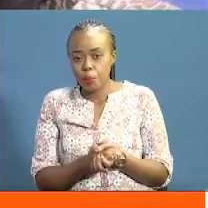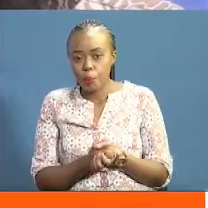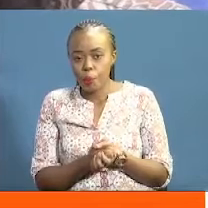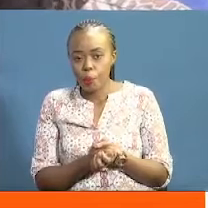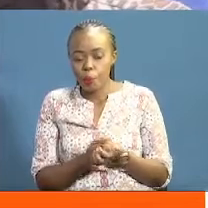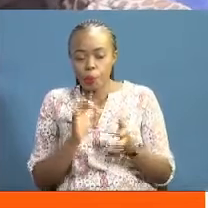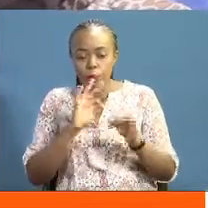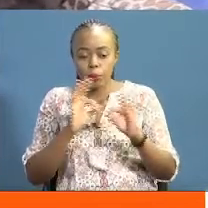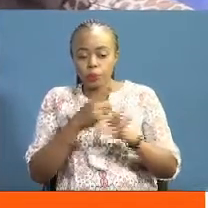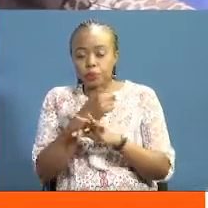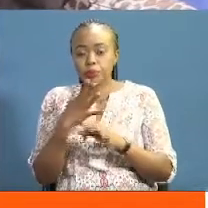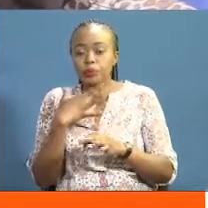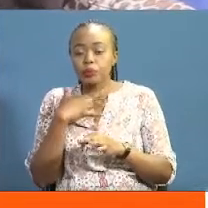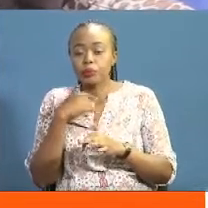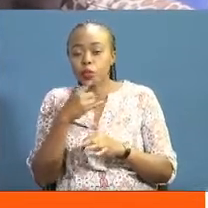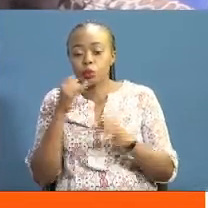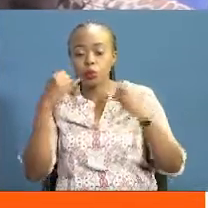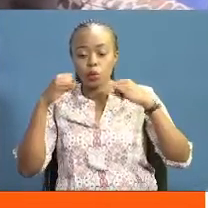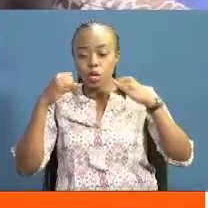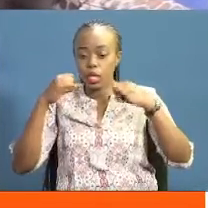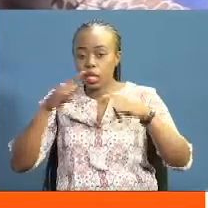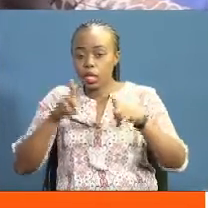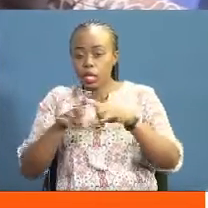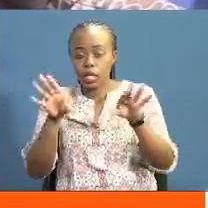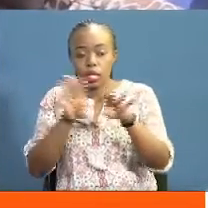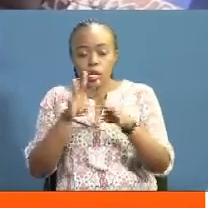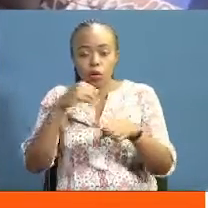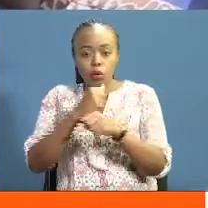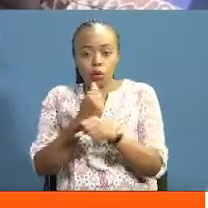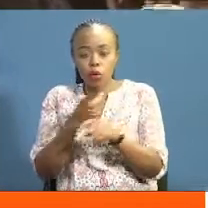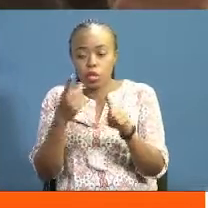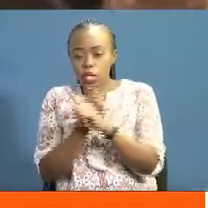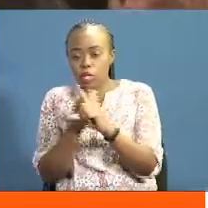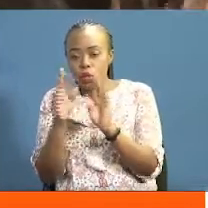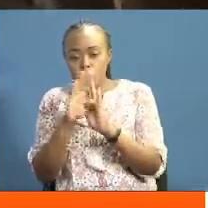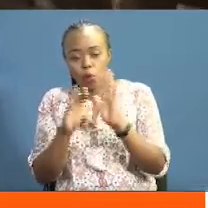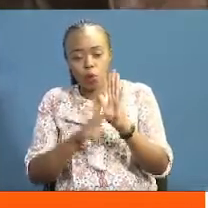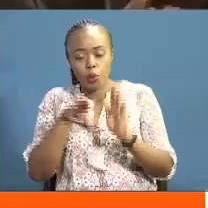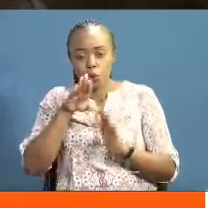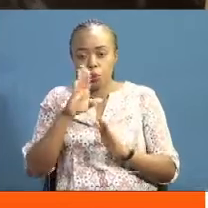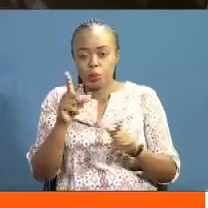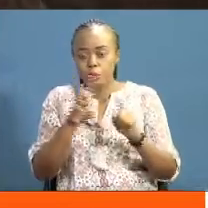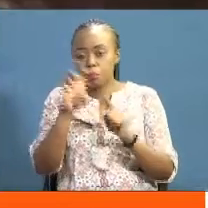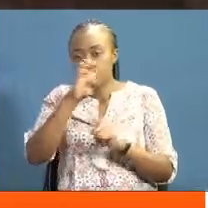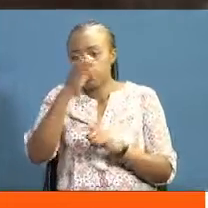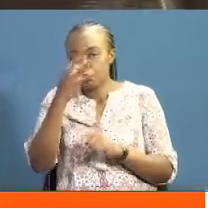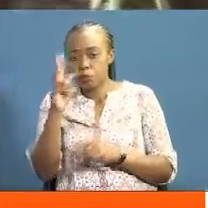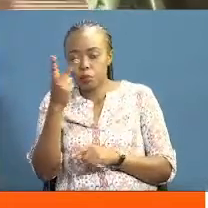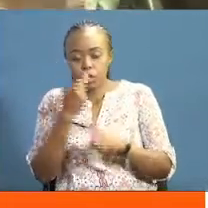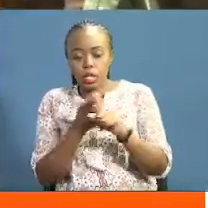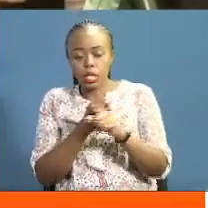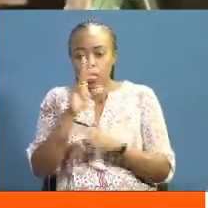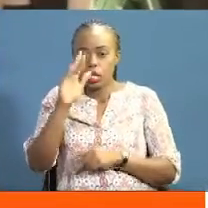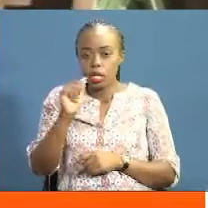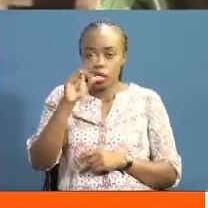Kama unataka wada ufanywe interview, we ufanywe interview uajiliwe kwa makampuni zao Magaribi mwa Kenya nako ya kinara wa